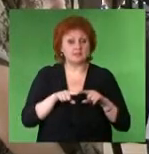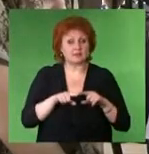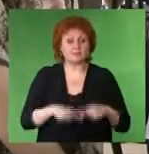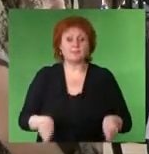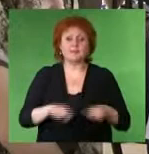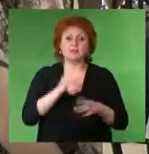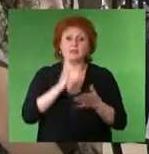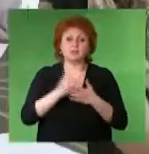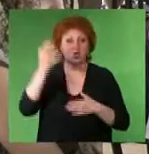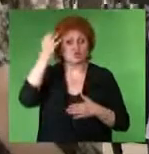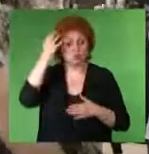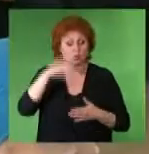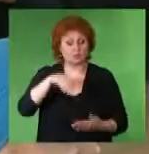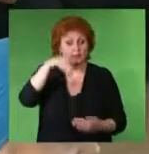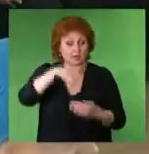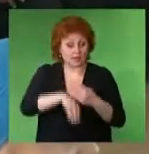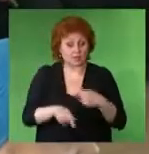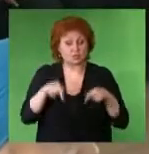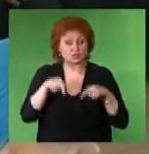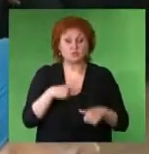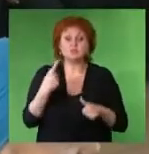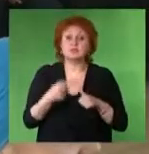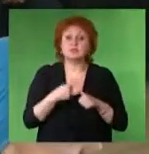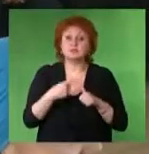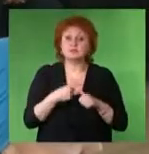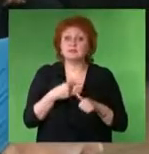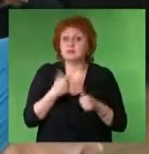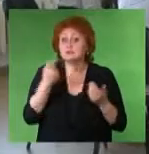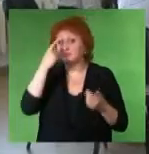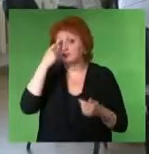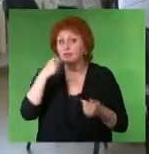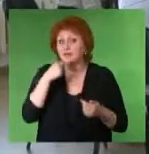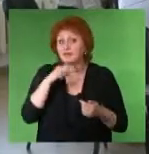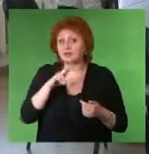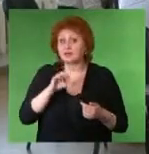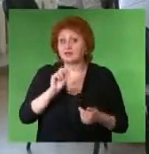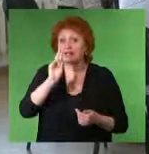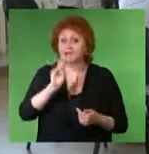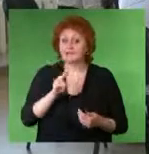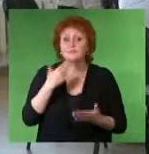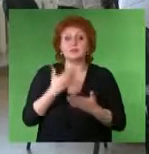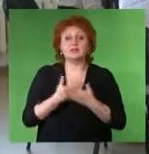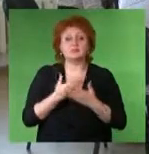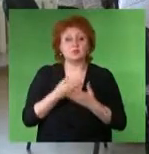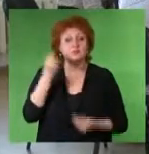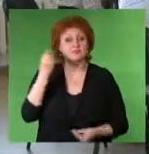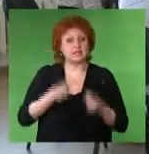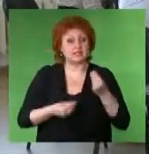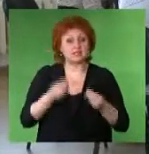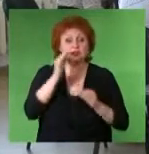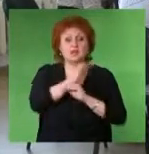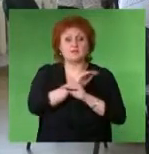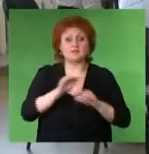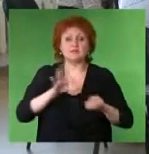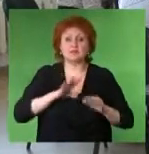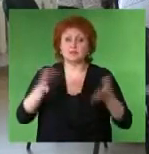проекта Также есть черный ящик, но в этой игре он называется загадочным ларцом Использование атрибутов знаменитой